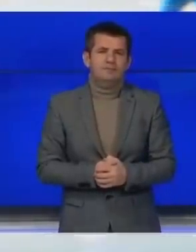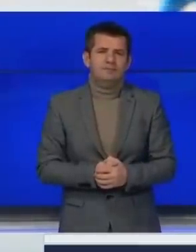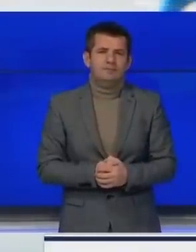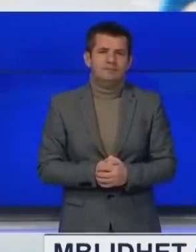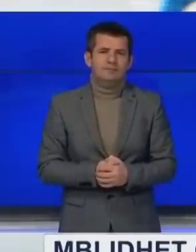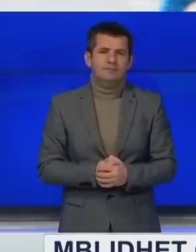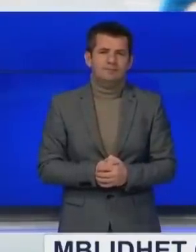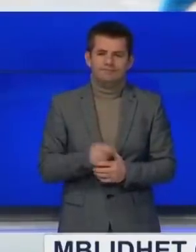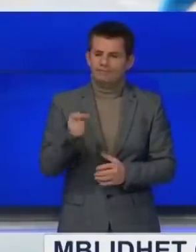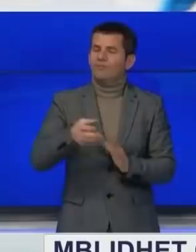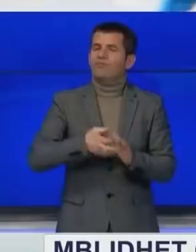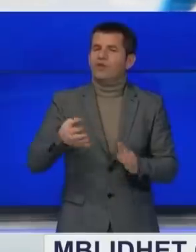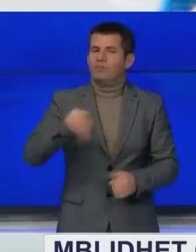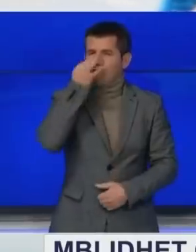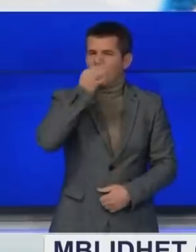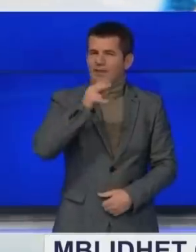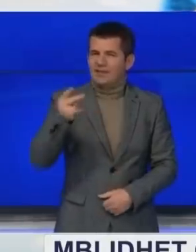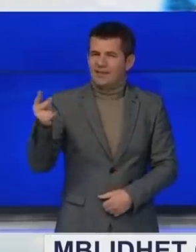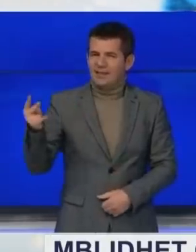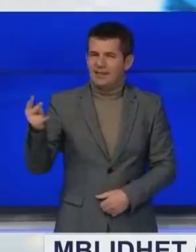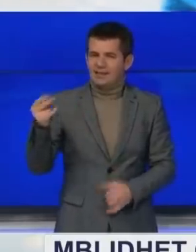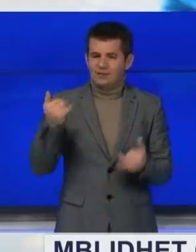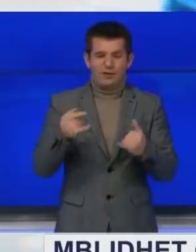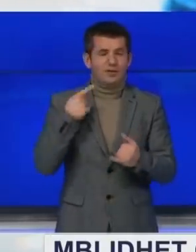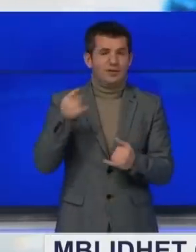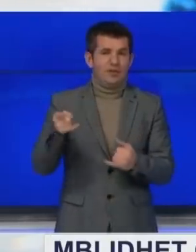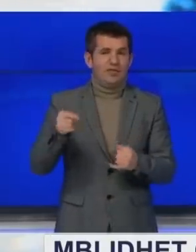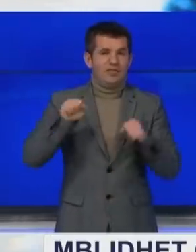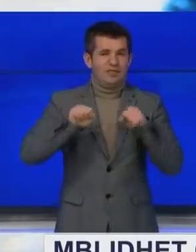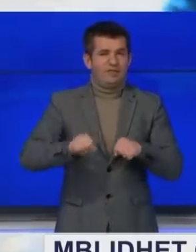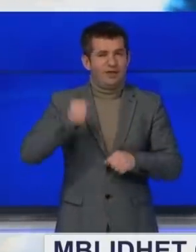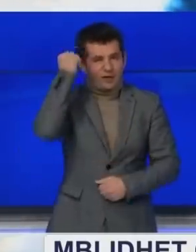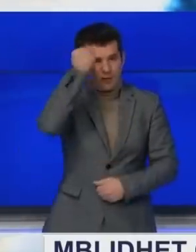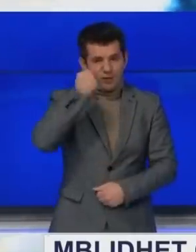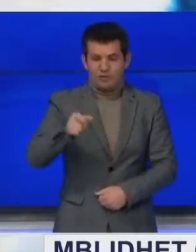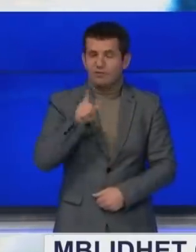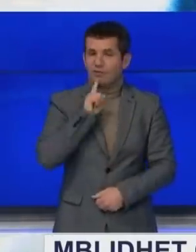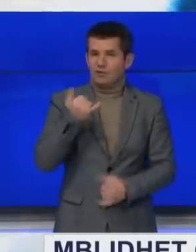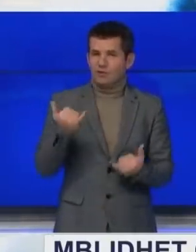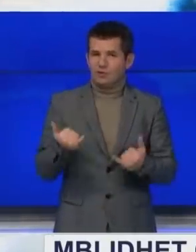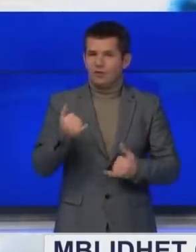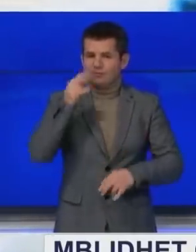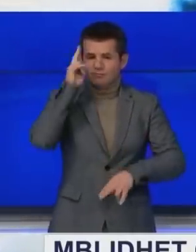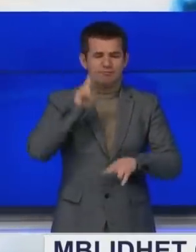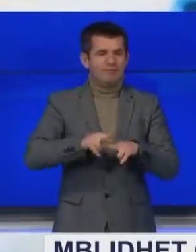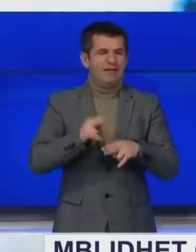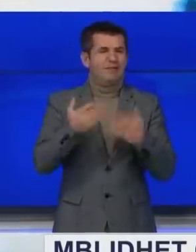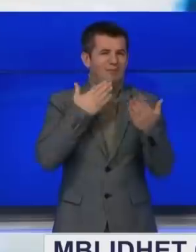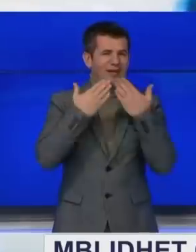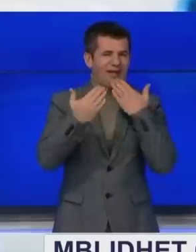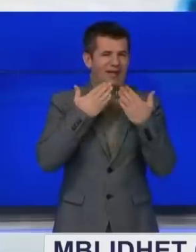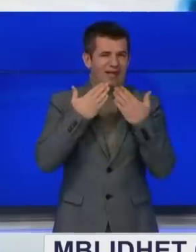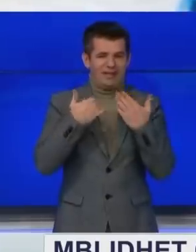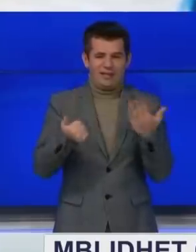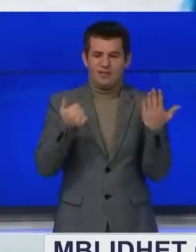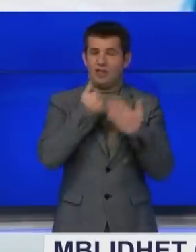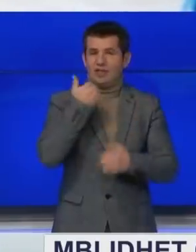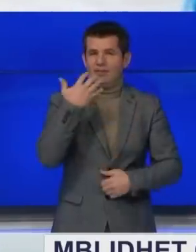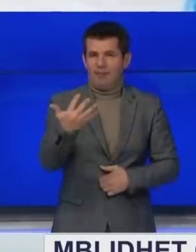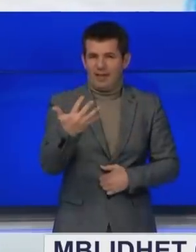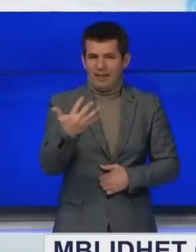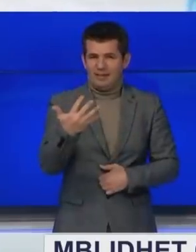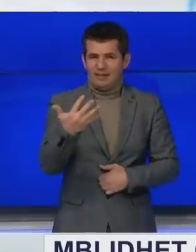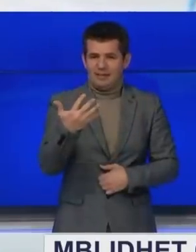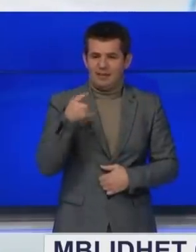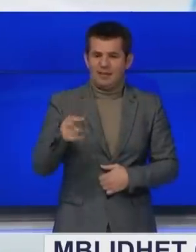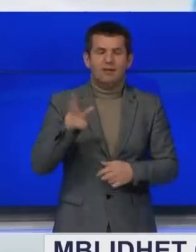E cim tutje me informacionet të ditës, ekzekutivin e detyre drejtuar nga Vdula Hoti kam bajtur mbredhje në 6.15, ku janë